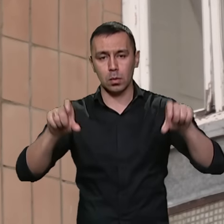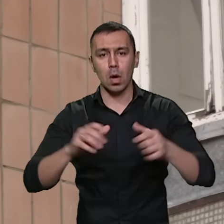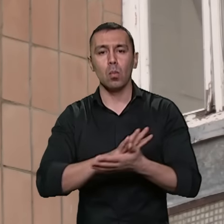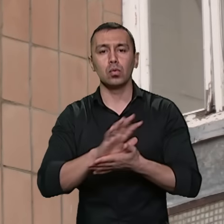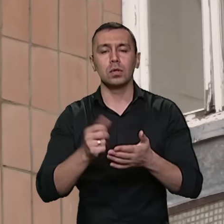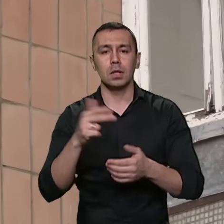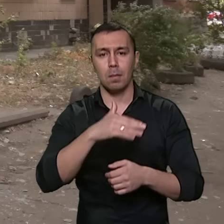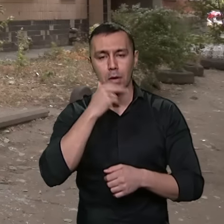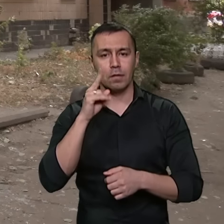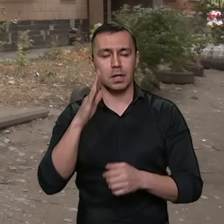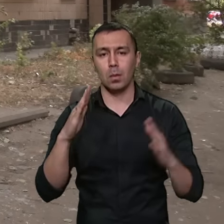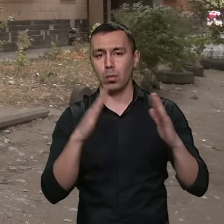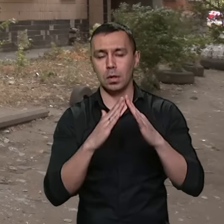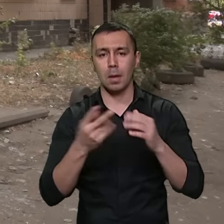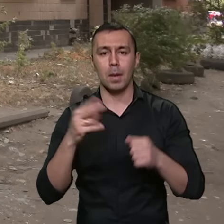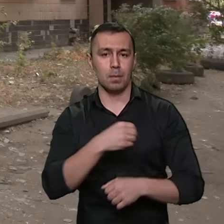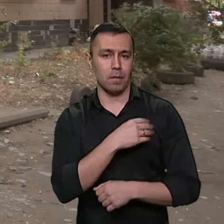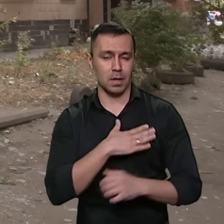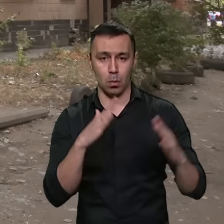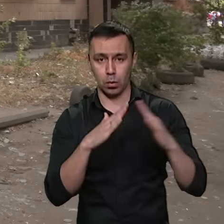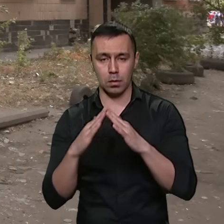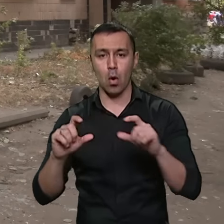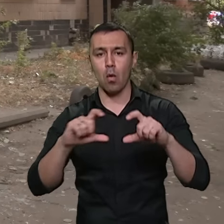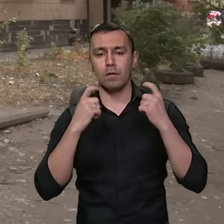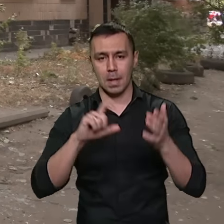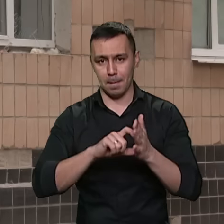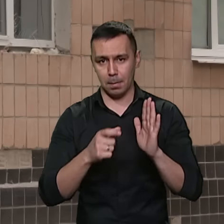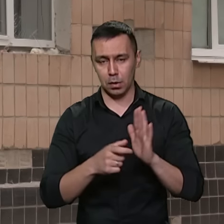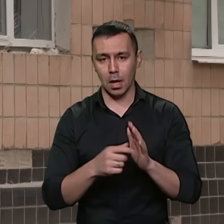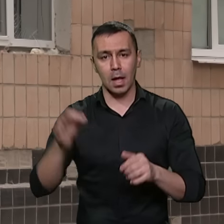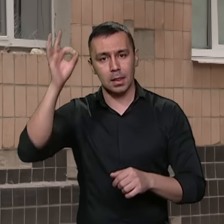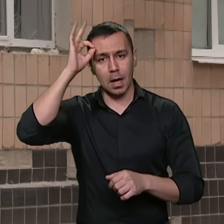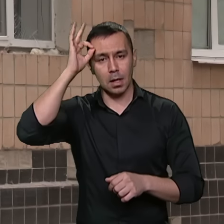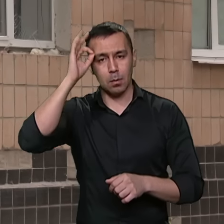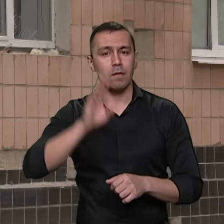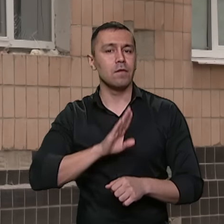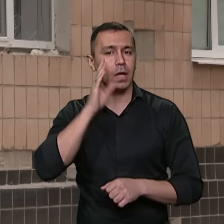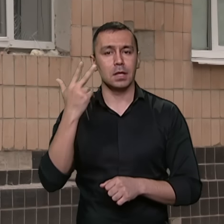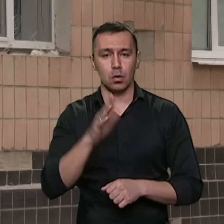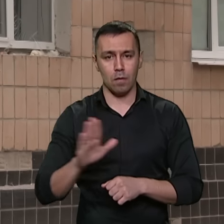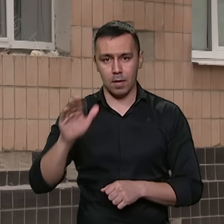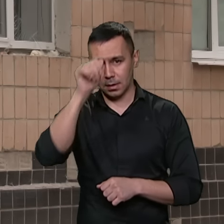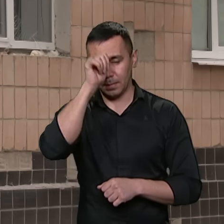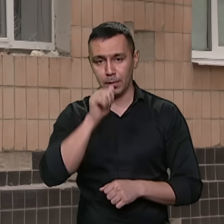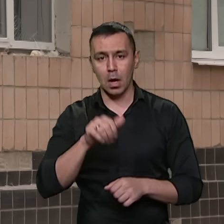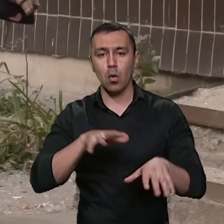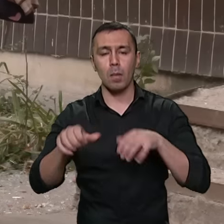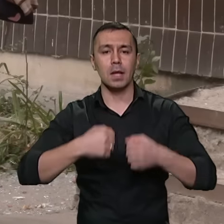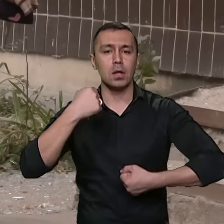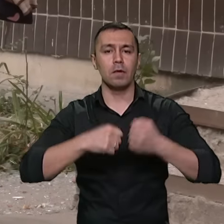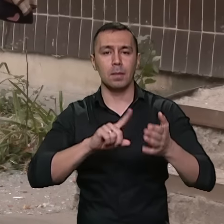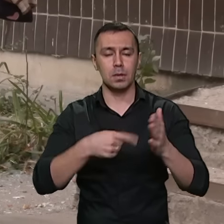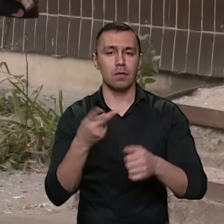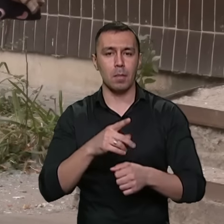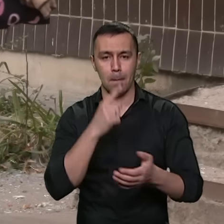пошкоджено три багатоквартирні будинки, п'ять приватних будинків та офісне приміщення. Нагадаємо, вранці 3 вересня окупанти атакували